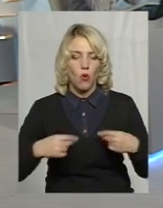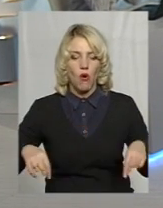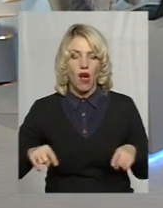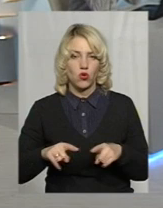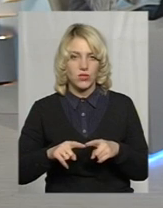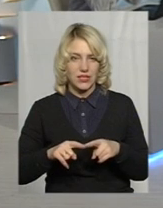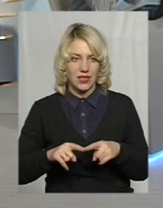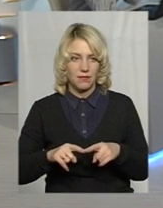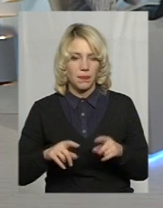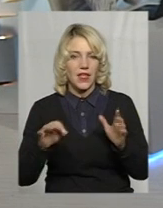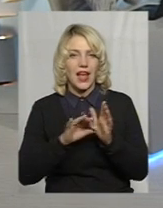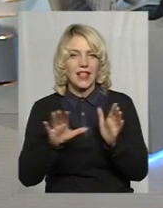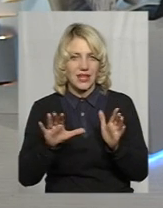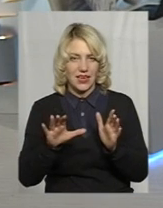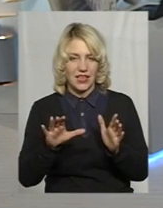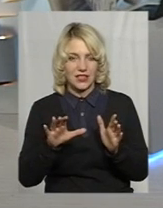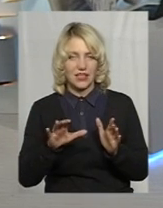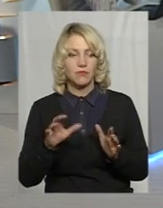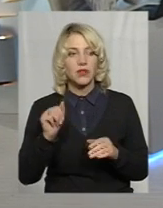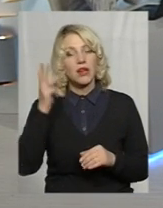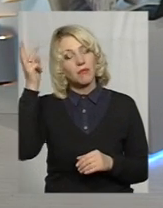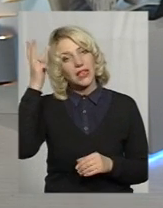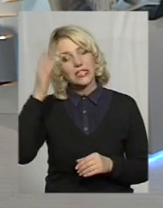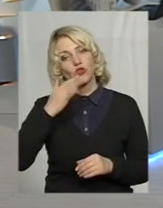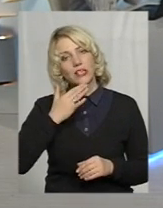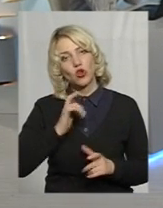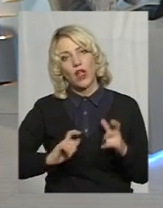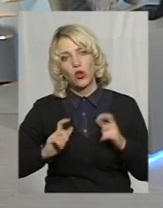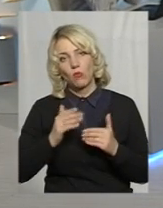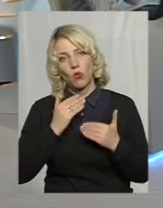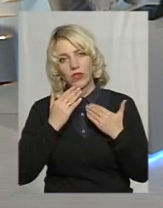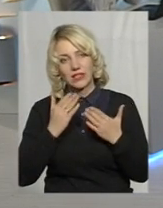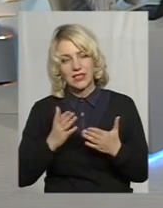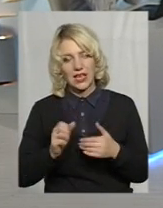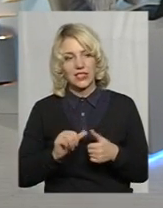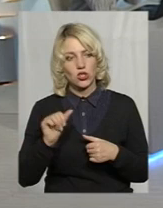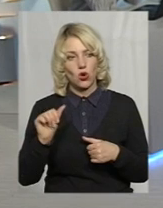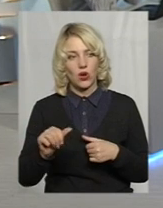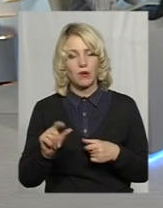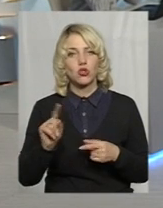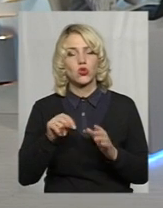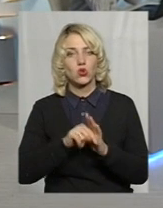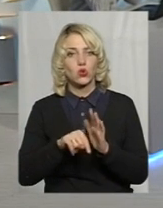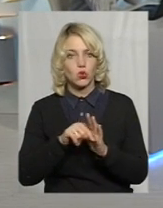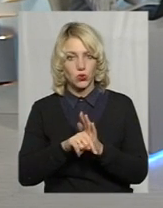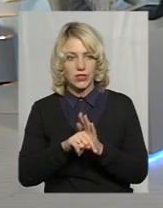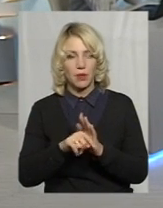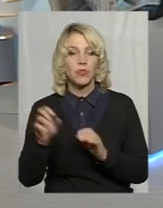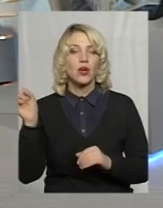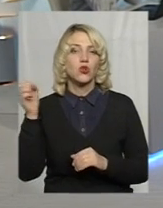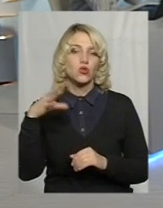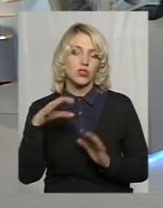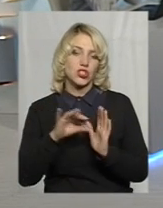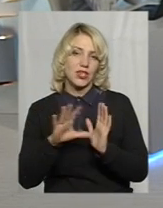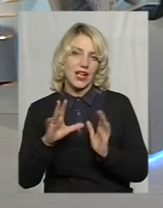енергетики в Хмельницького національному університету? Зокрема, що стосується сонячних